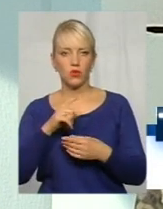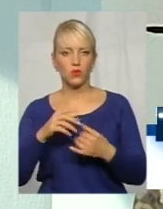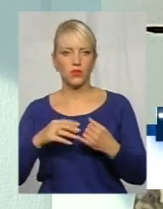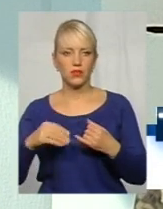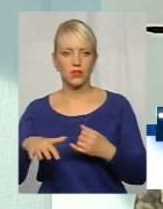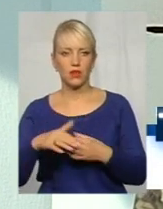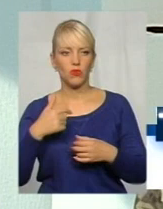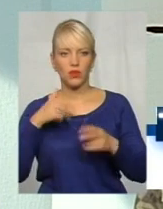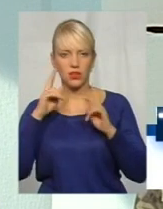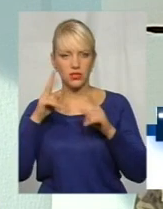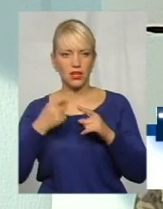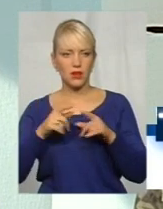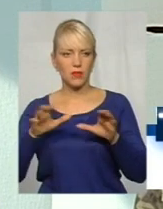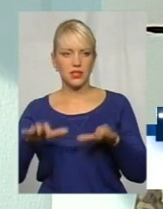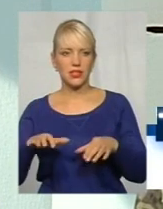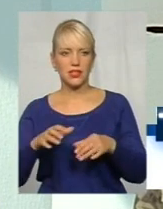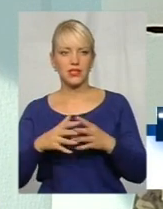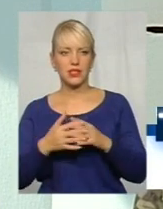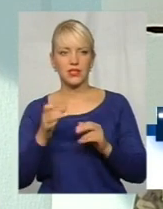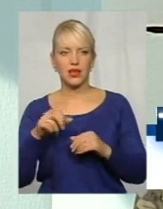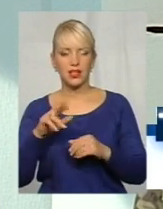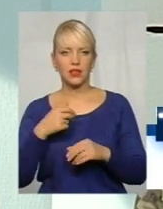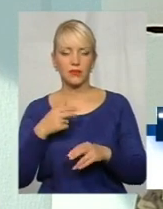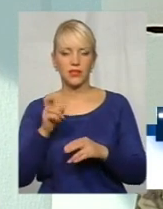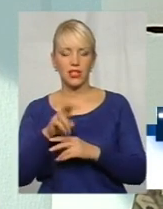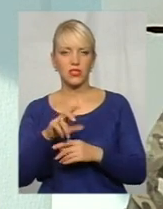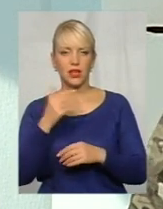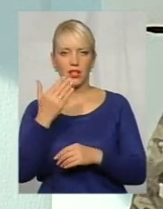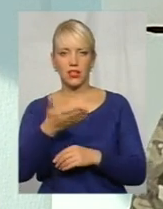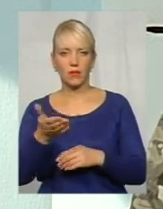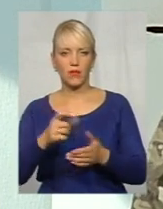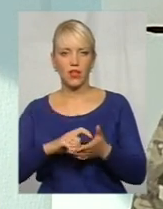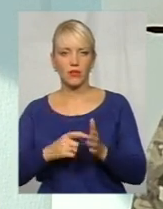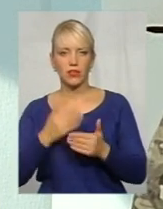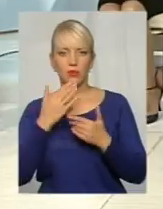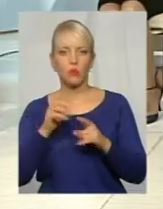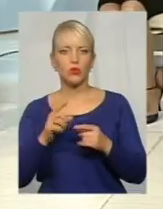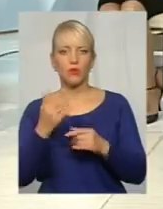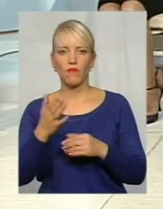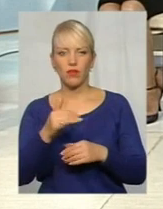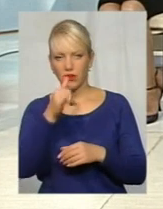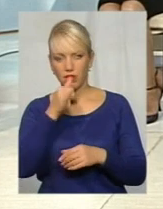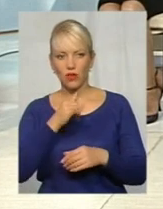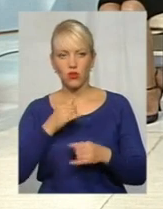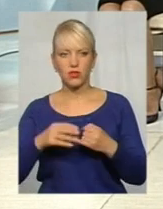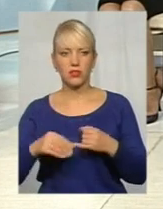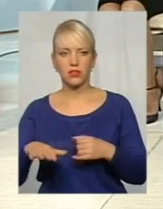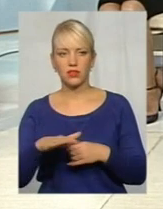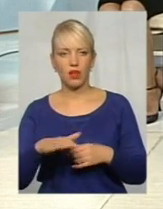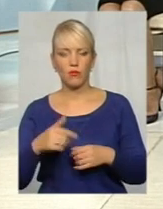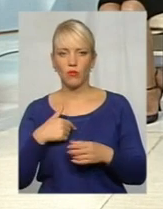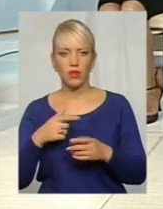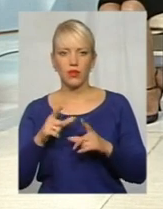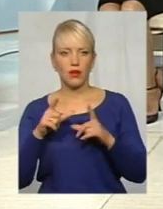я не знав цих працівських рад, зашли ми к ним в кабінет і спрашиваю, про чому ви не даєте землю? Ми не піхали